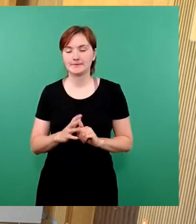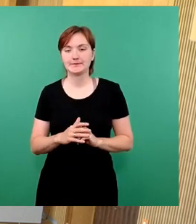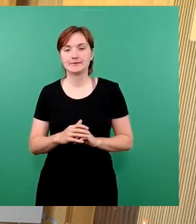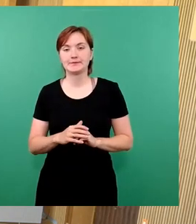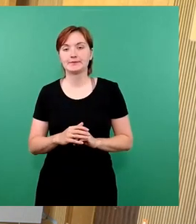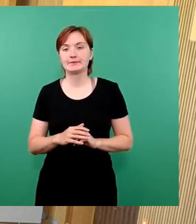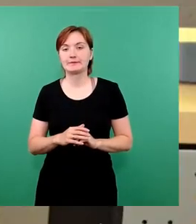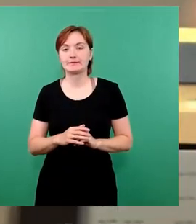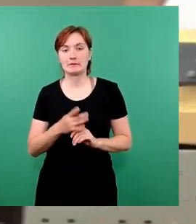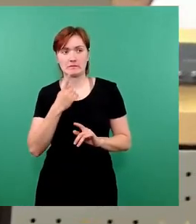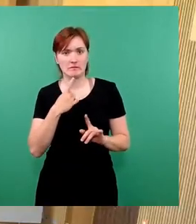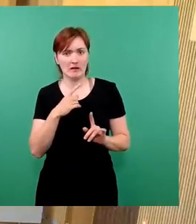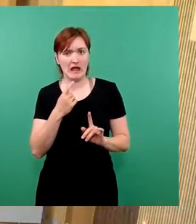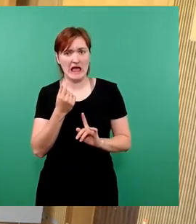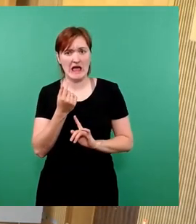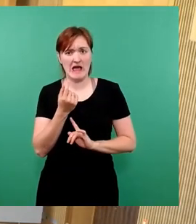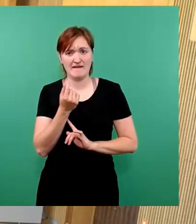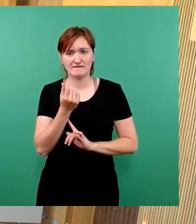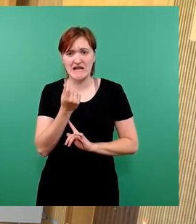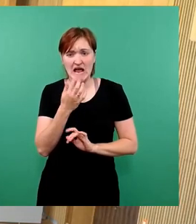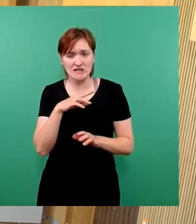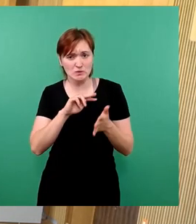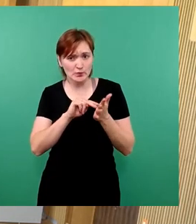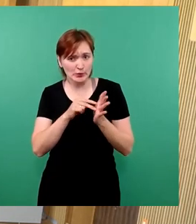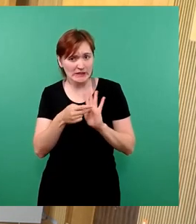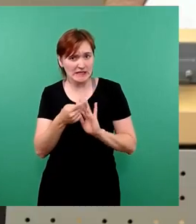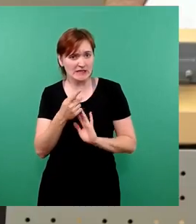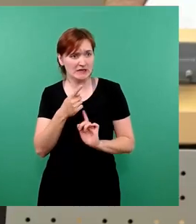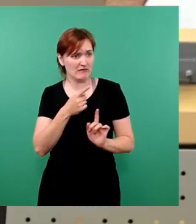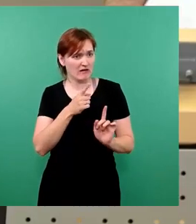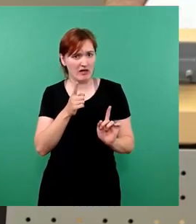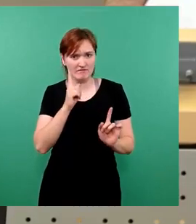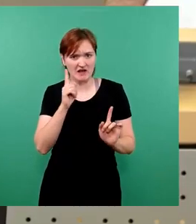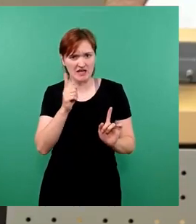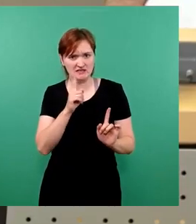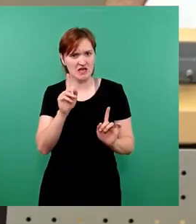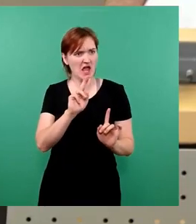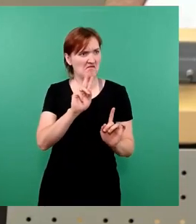dass sogar die Finanzpolitiker nie wissen, wer für was zuständig ist.